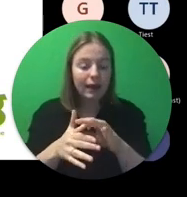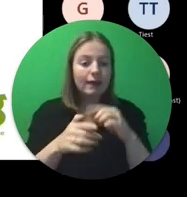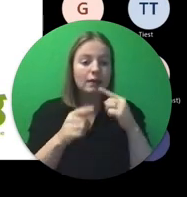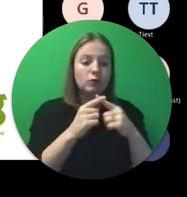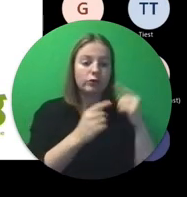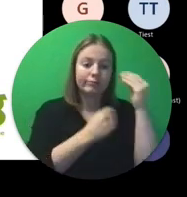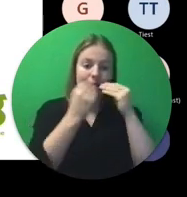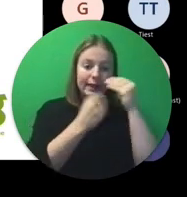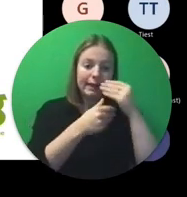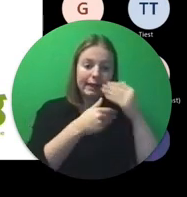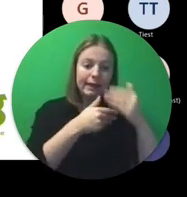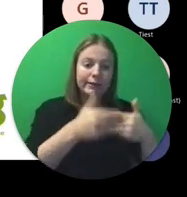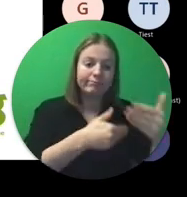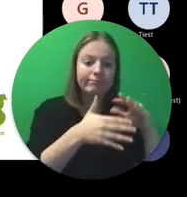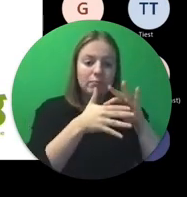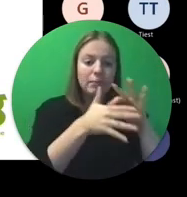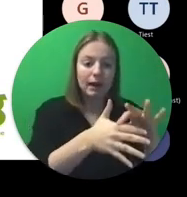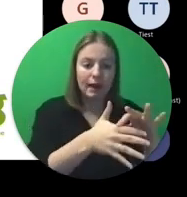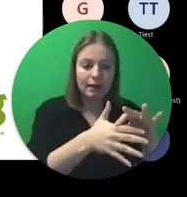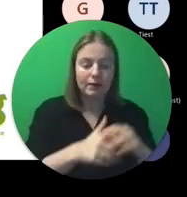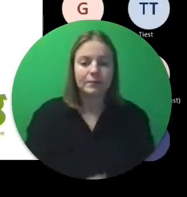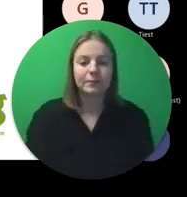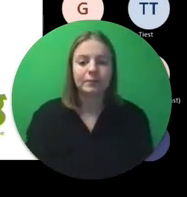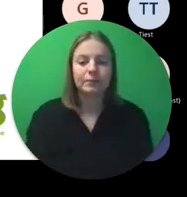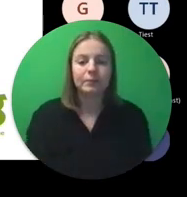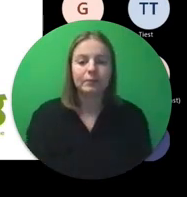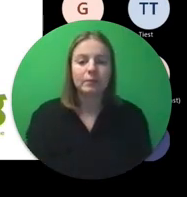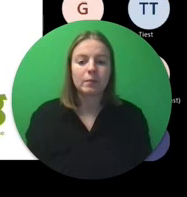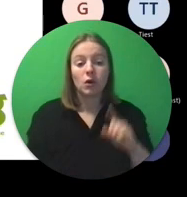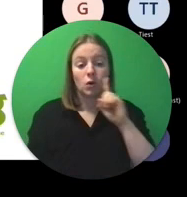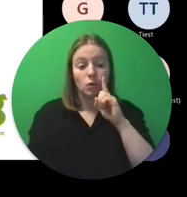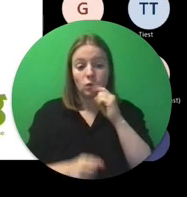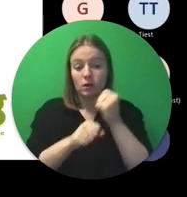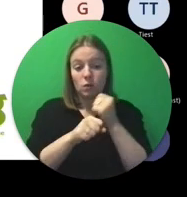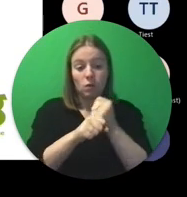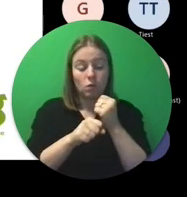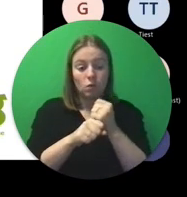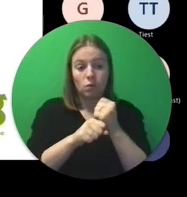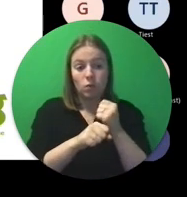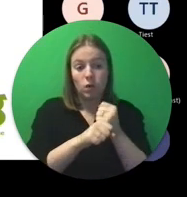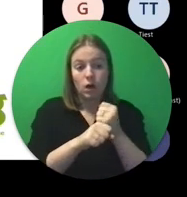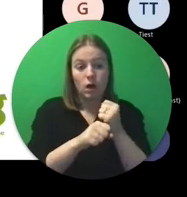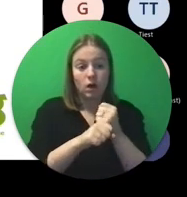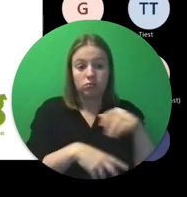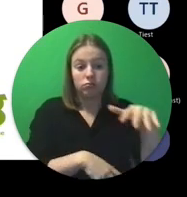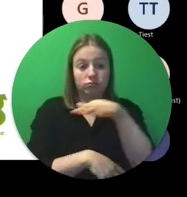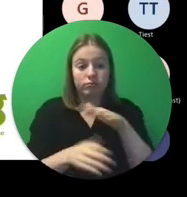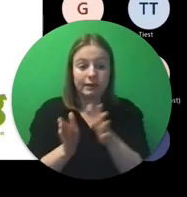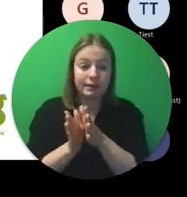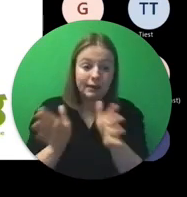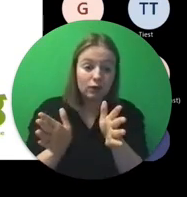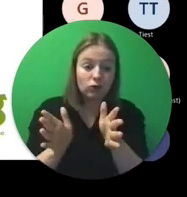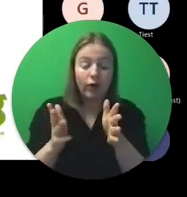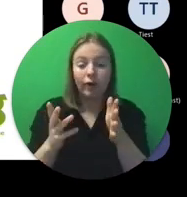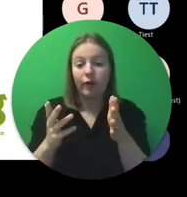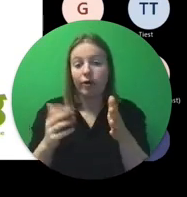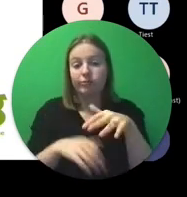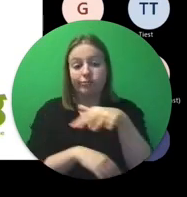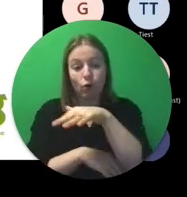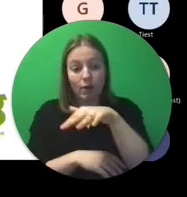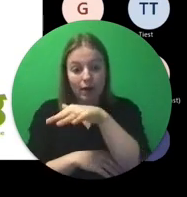leerloopbaanbegeleiding. Dus al wie werkzaam is in die sector of in dat werkveld,